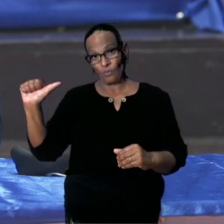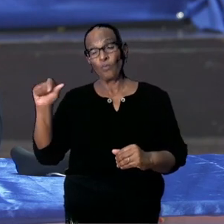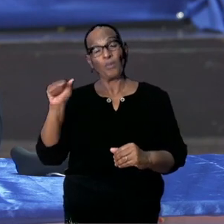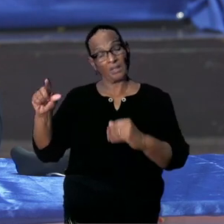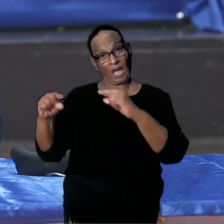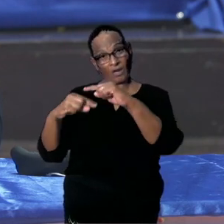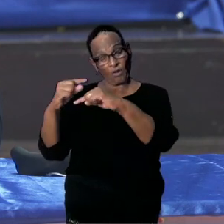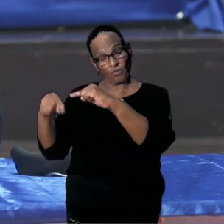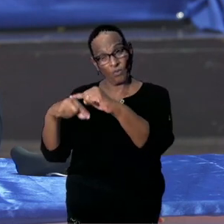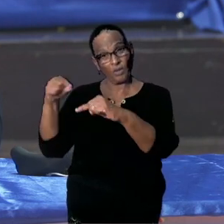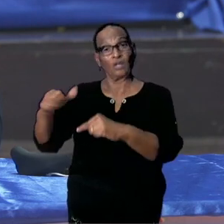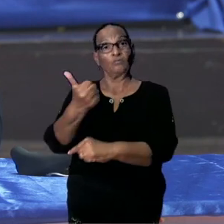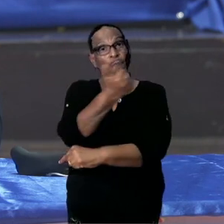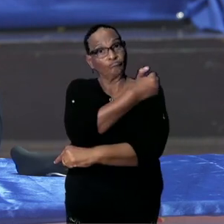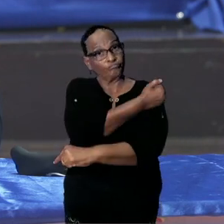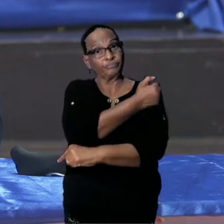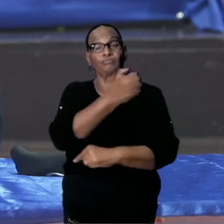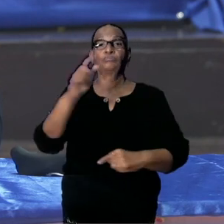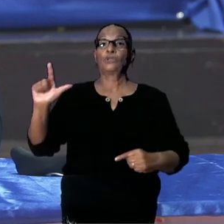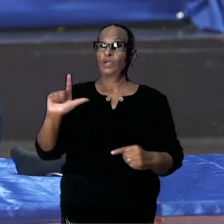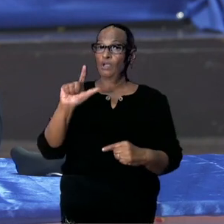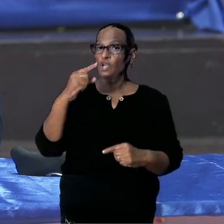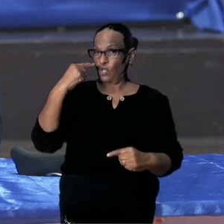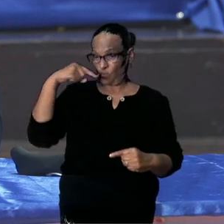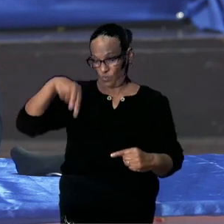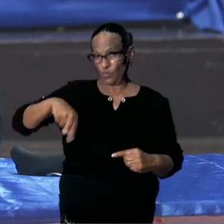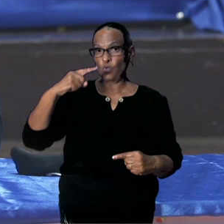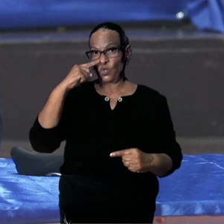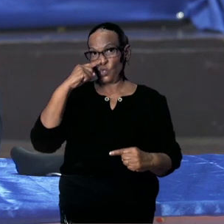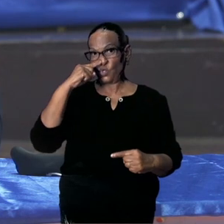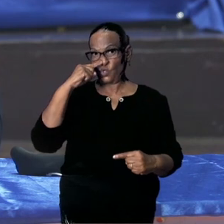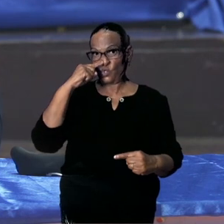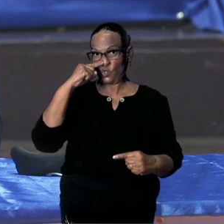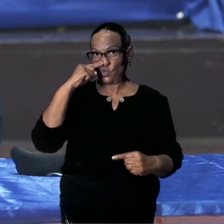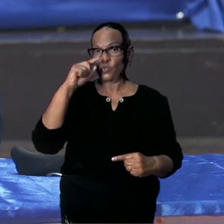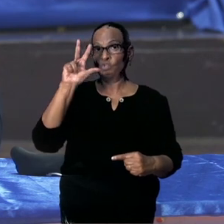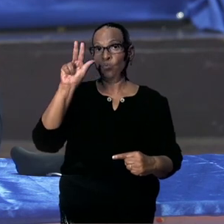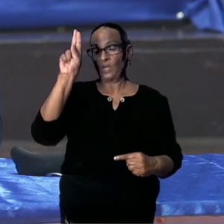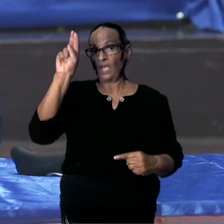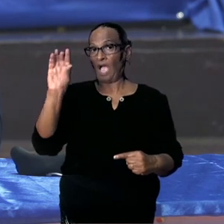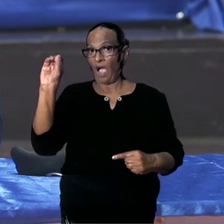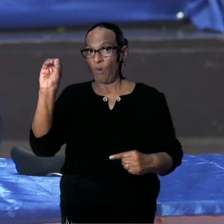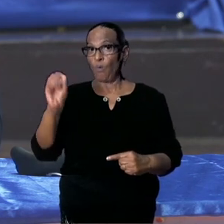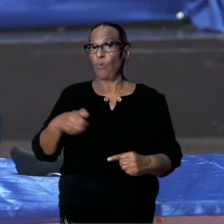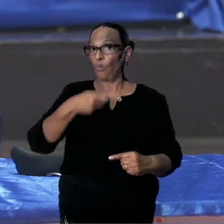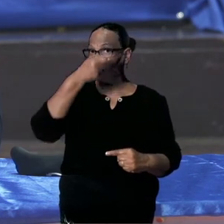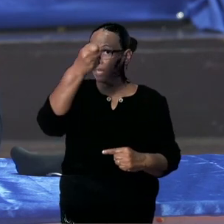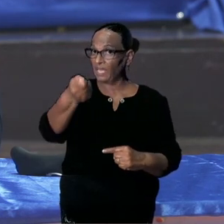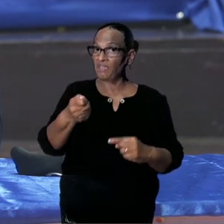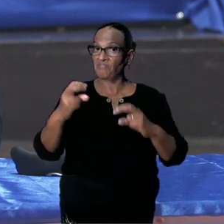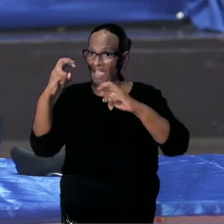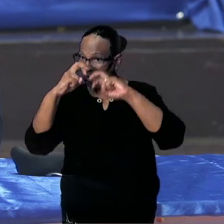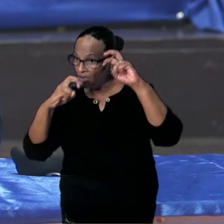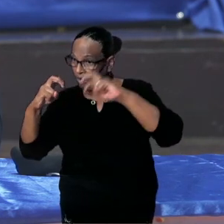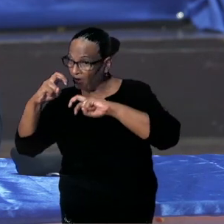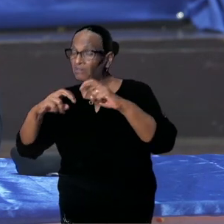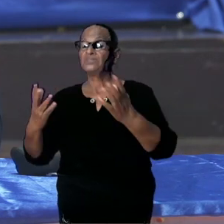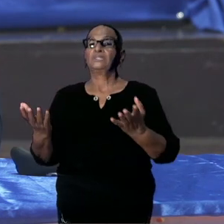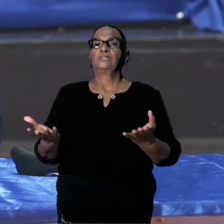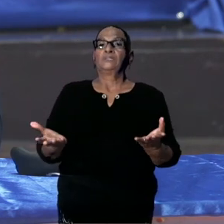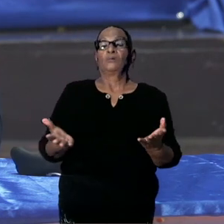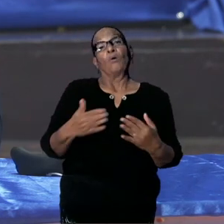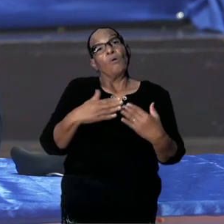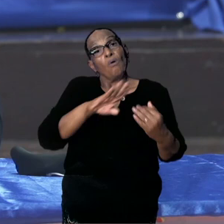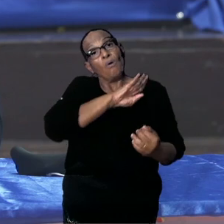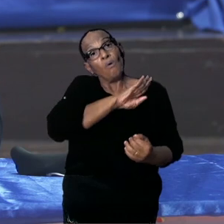ontwikkeling. En die zal in juli van dit jaar worden aangeboden aan de WHO. Zoals we hebben begrepen van de ambassadeur. En